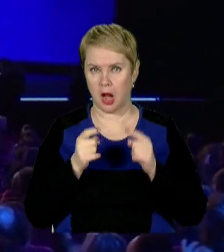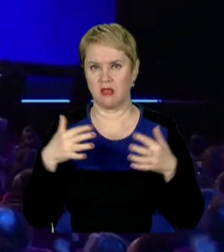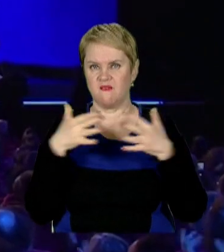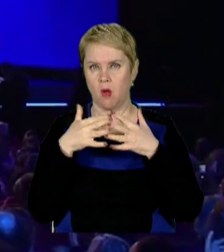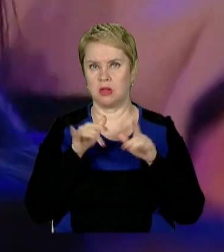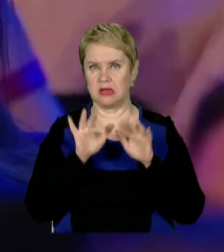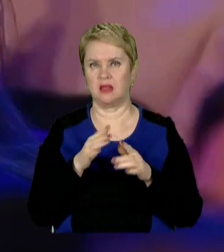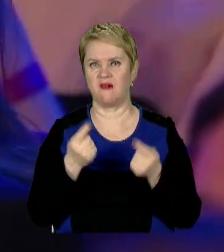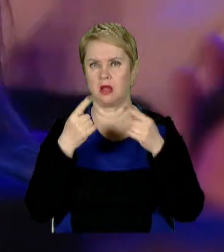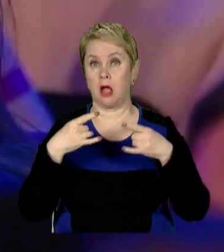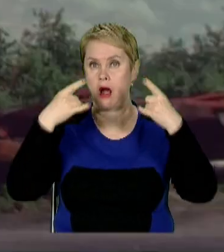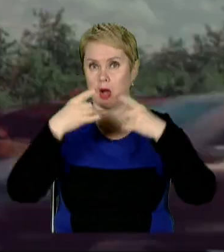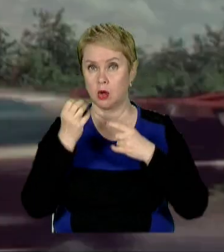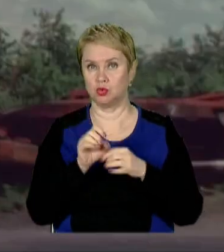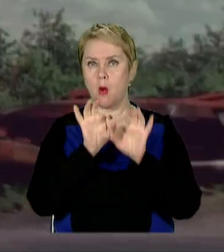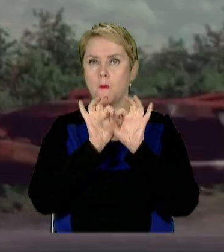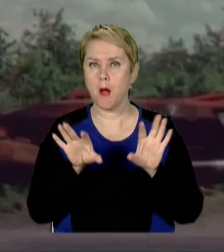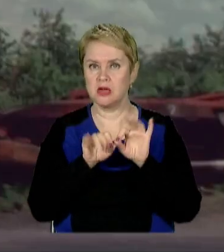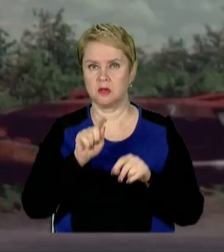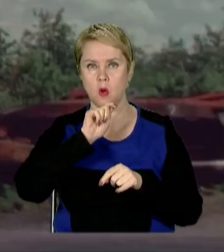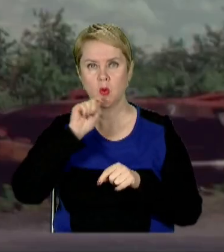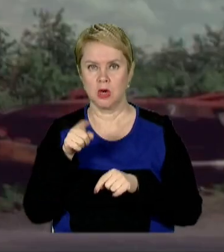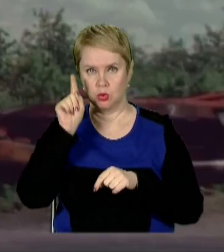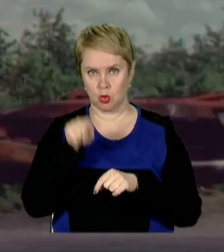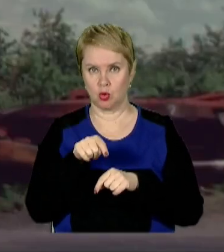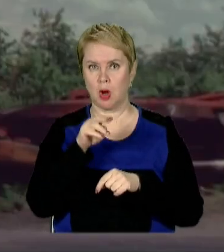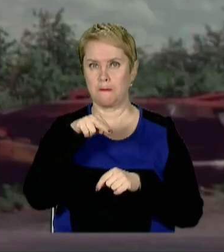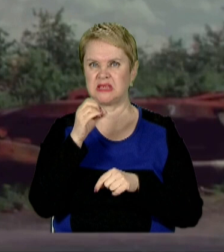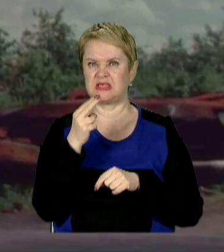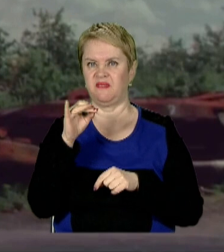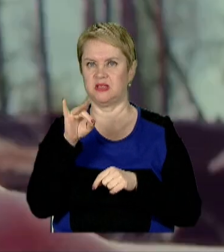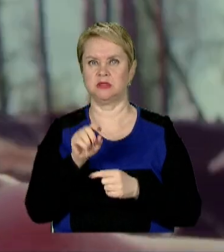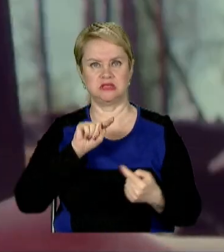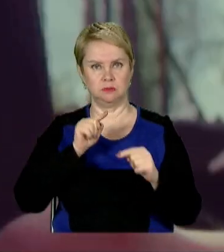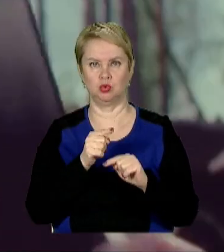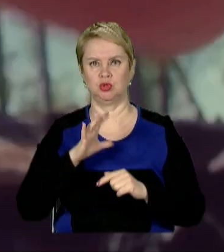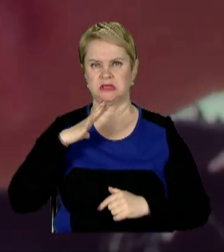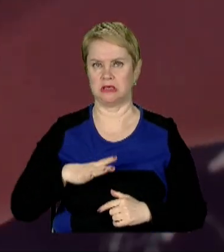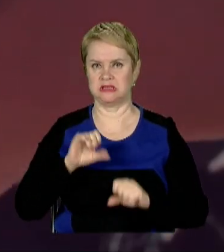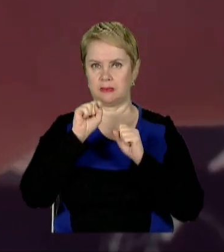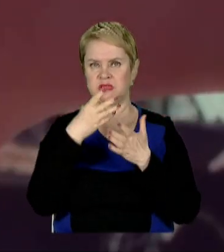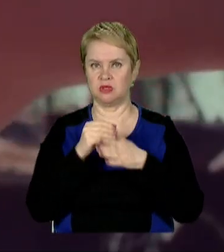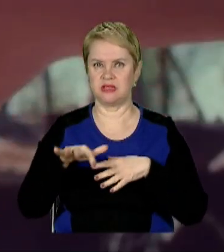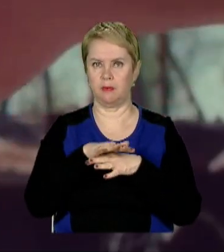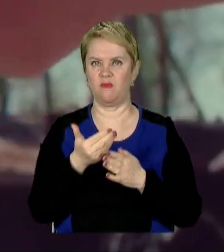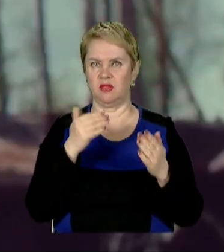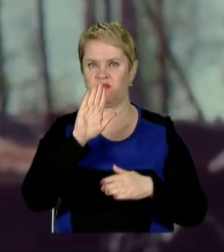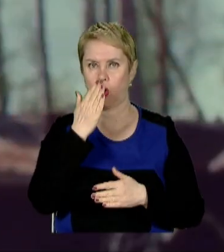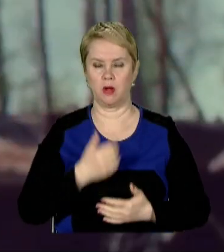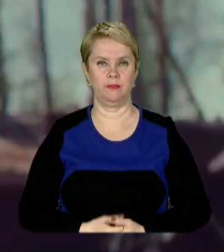воєнні дії на великих екранах, а ще й пояснювали, українці теж пацифісти, але вимушені захищати свою землю від ворога.